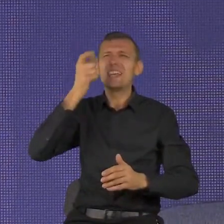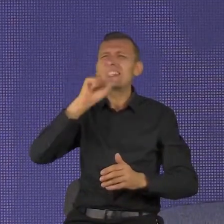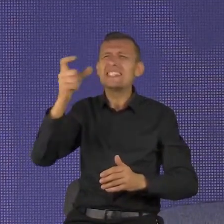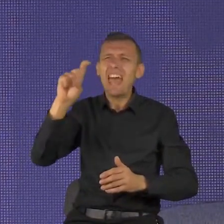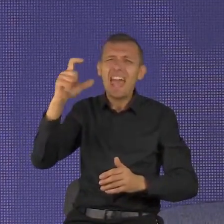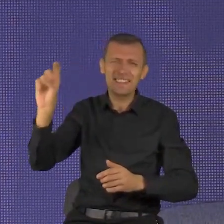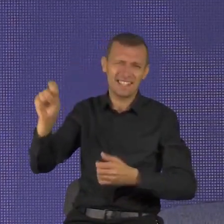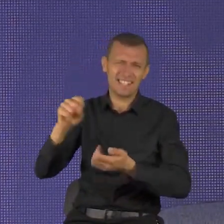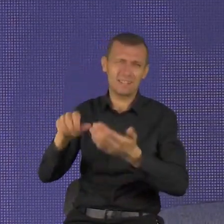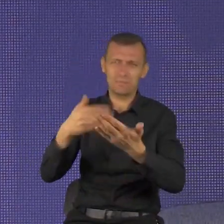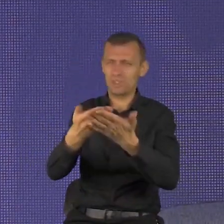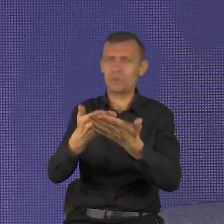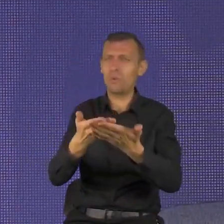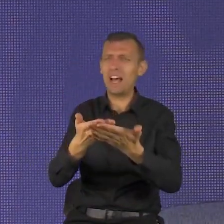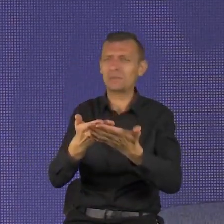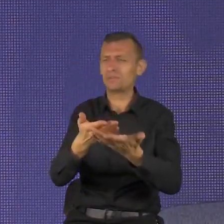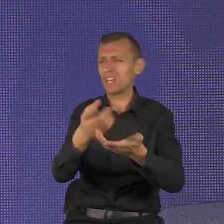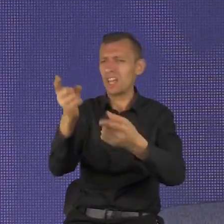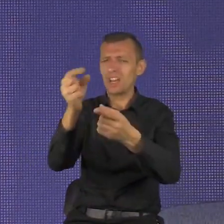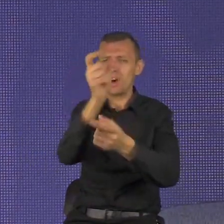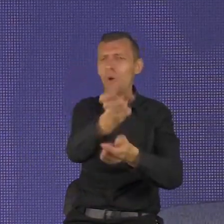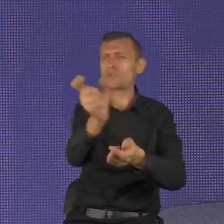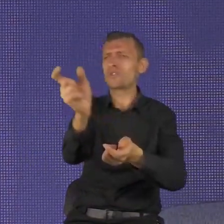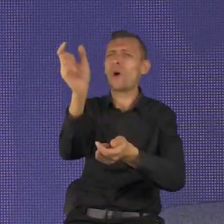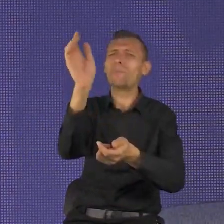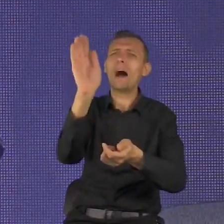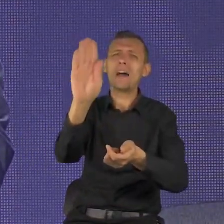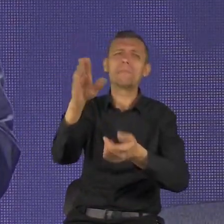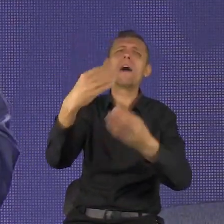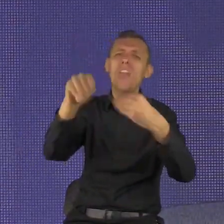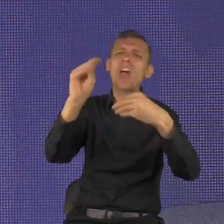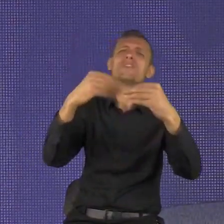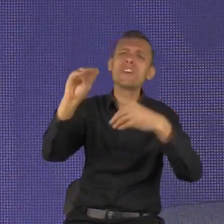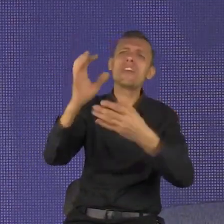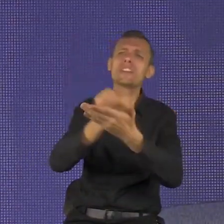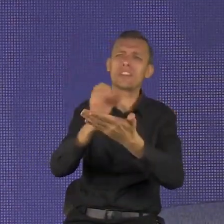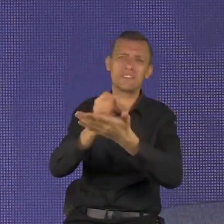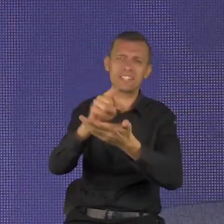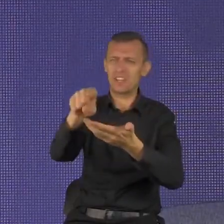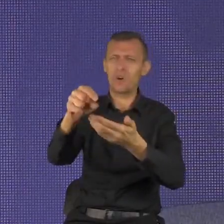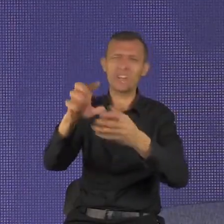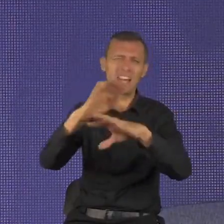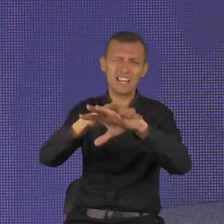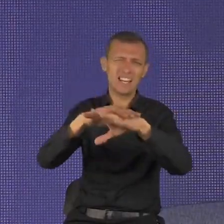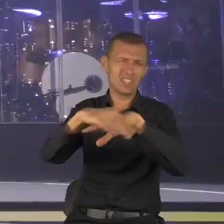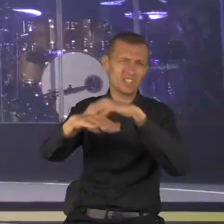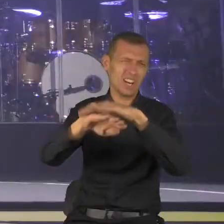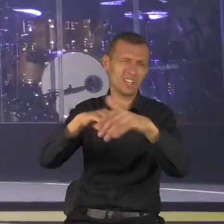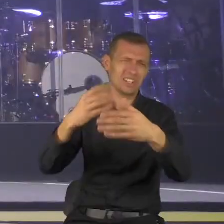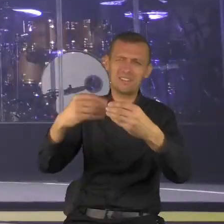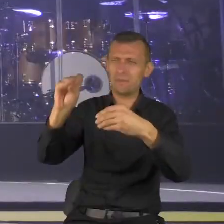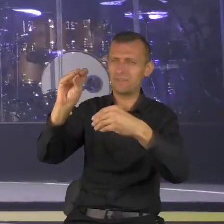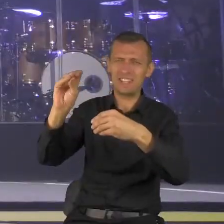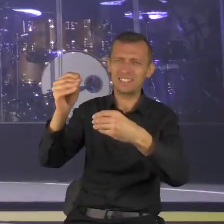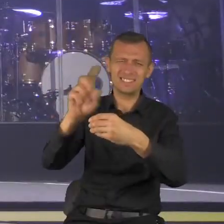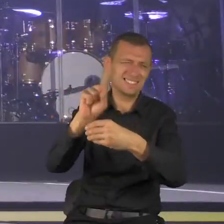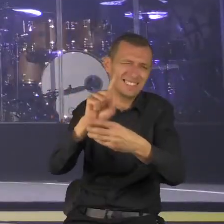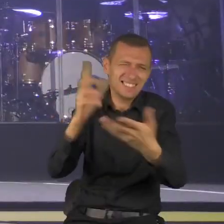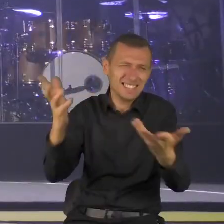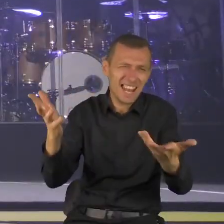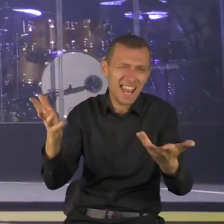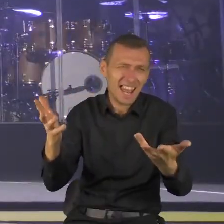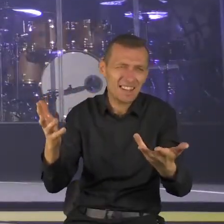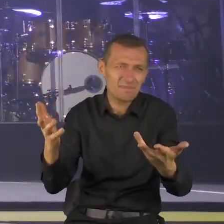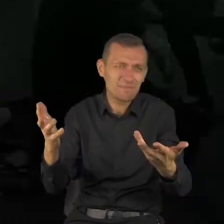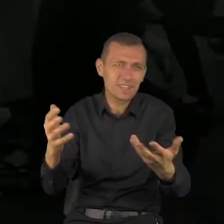musi oznaczać, że ktoś jest bardziej szczęśliwy. Jezus ujął to w słowach. Życie człowieka nie zależy